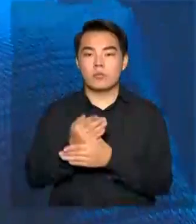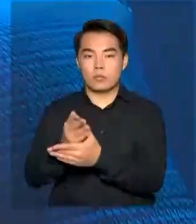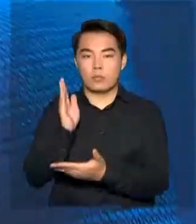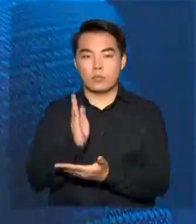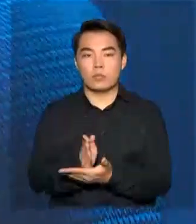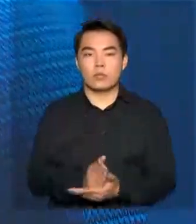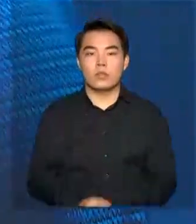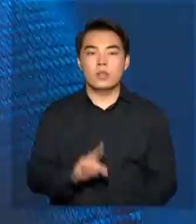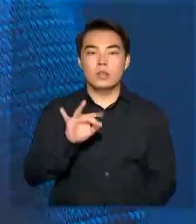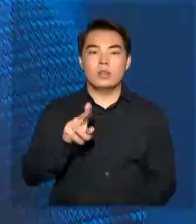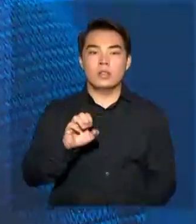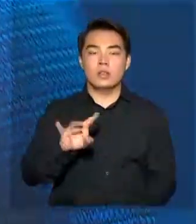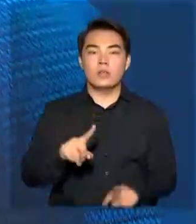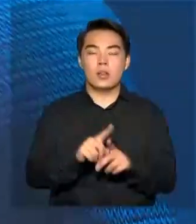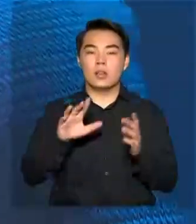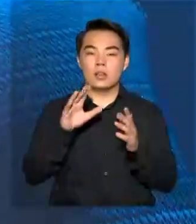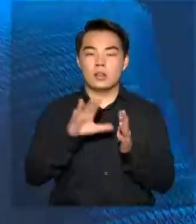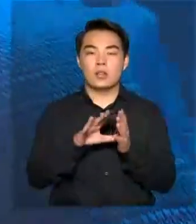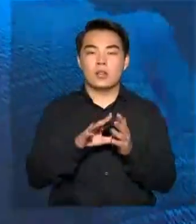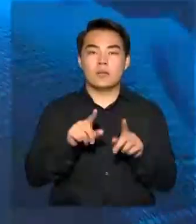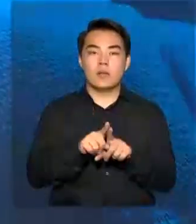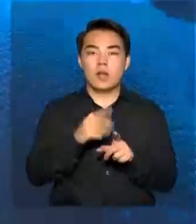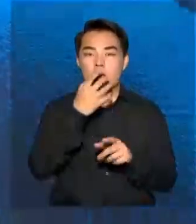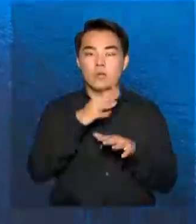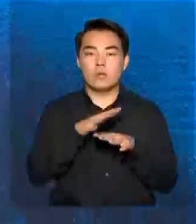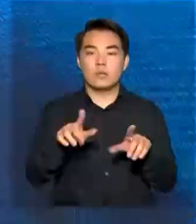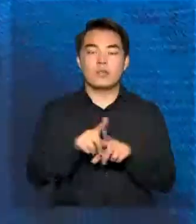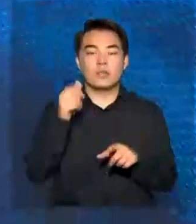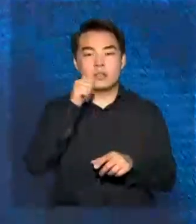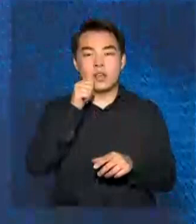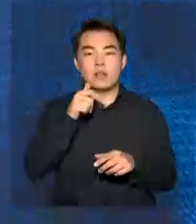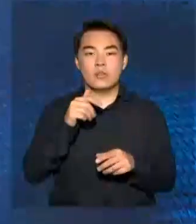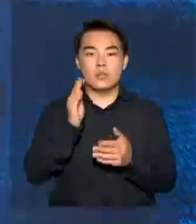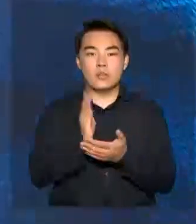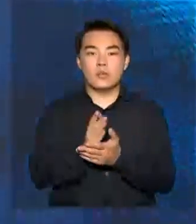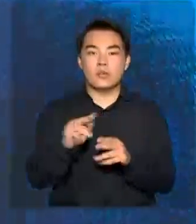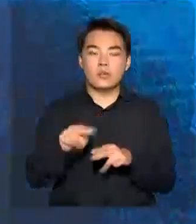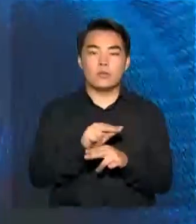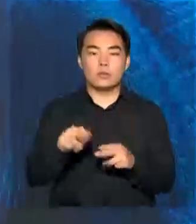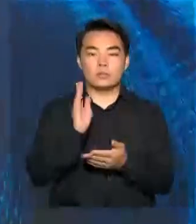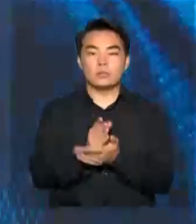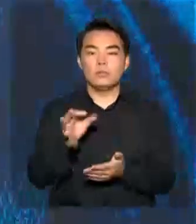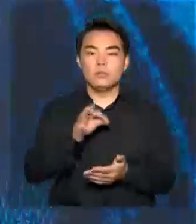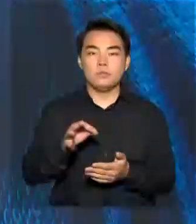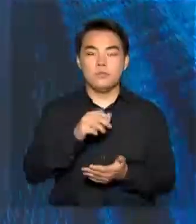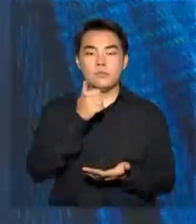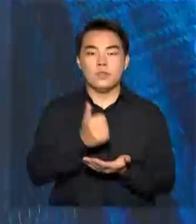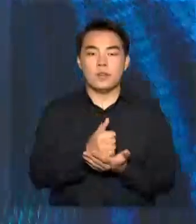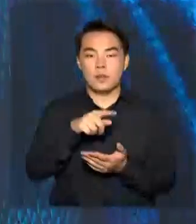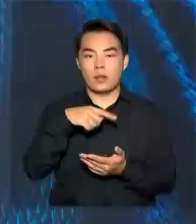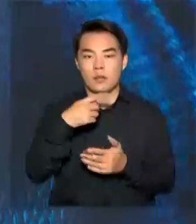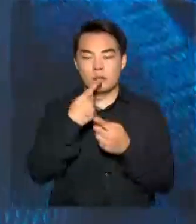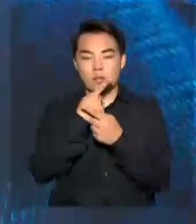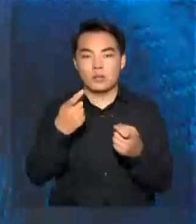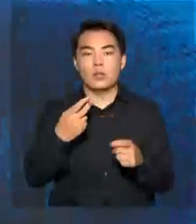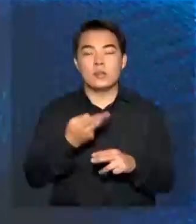Рейдер ғаласындағы жылу әліктіру орталығында болған апат ертен қалпқа келдірлет облыс бейлігі осылай деп өбәде берді. Қазір